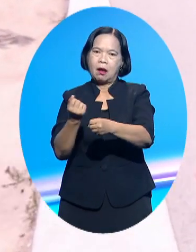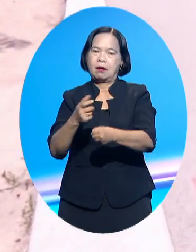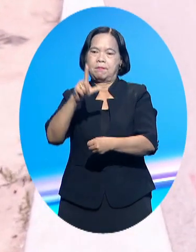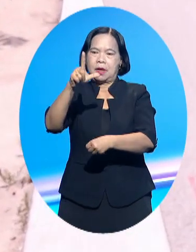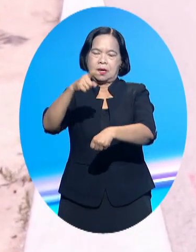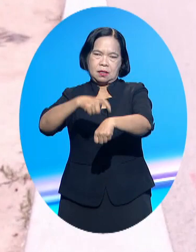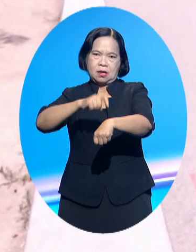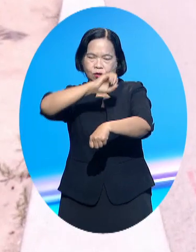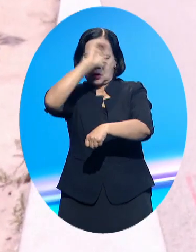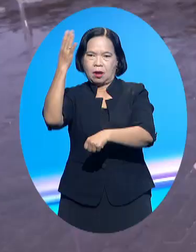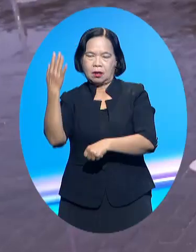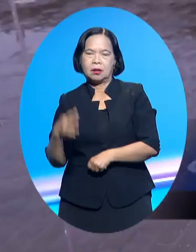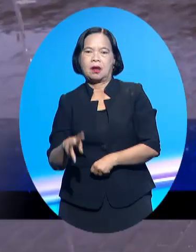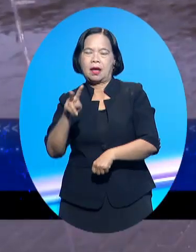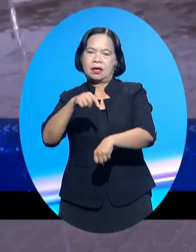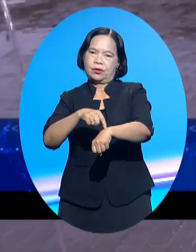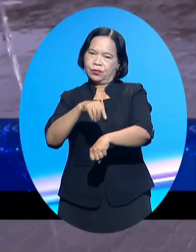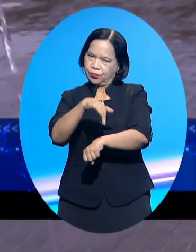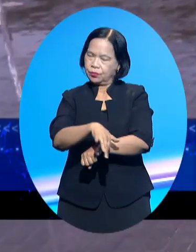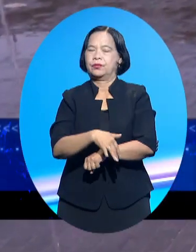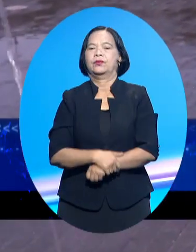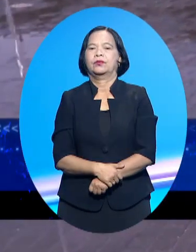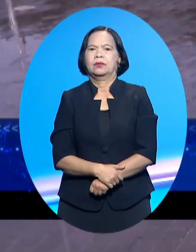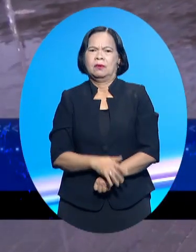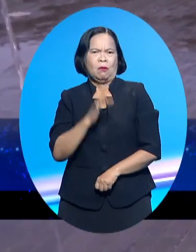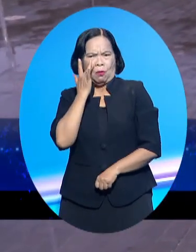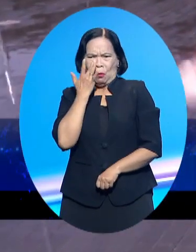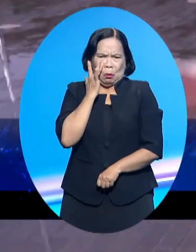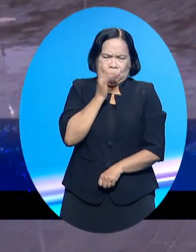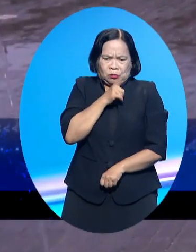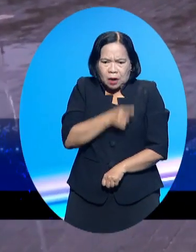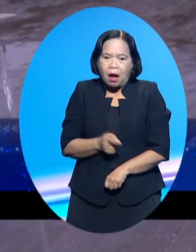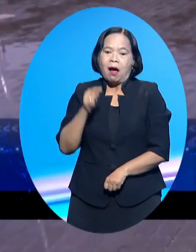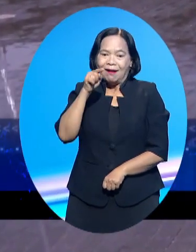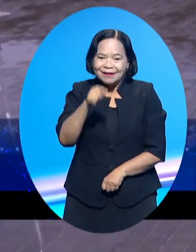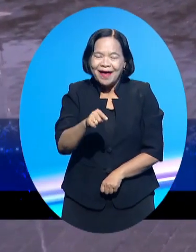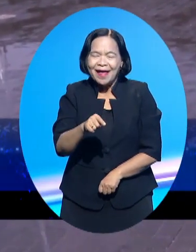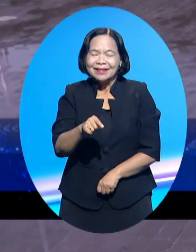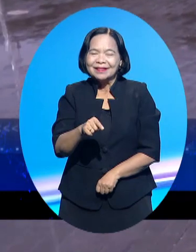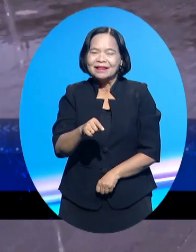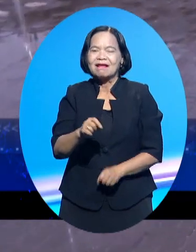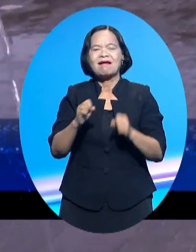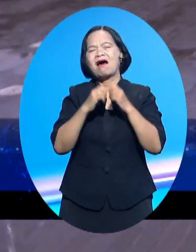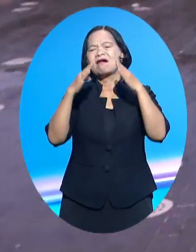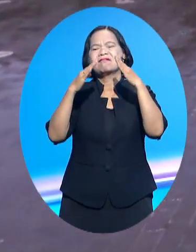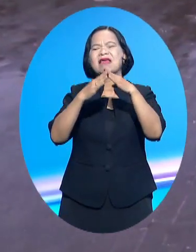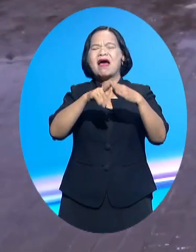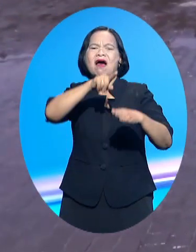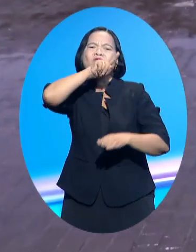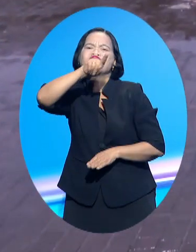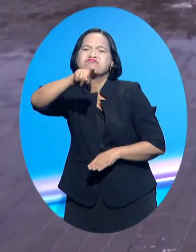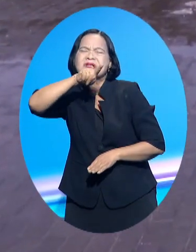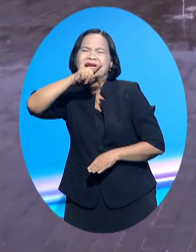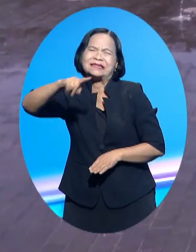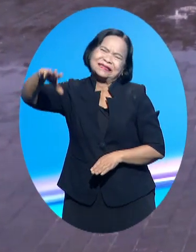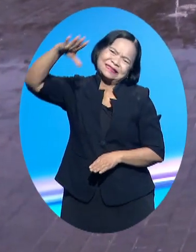7 giờ sáng và kết thúc giờ lúc 2 giờ chiều. Thật kinh khủng, bọn trẻ phải đến đây để giải nhiệt vì ở nhà không thể chịu nổi, nắm đến